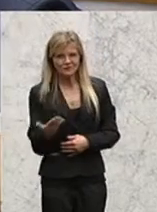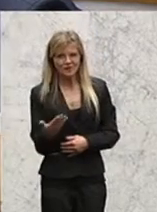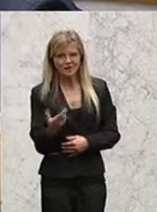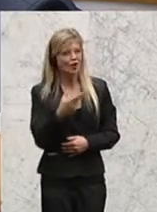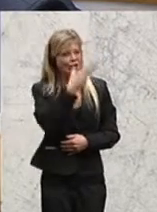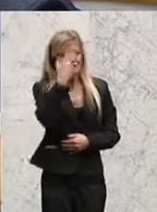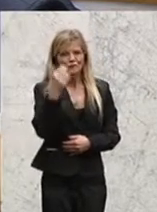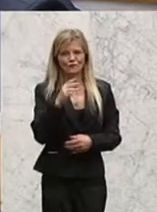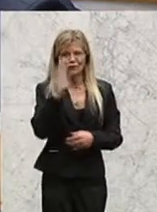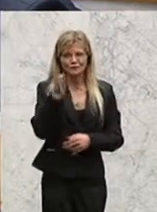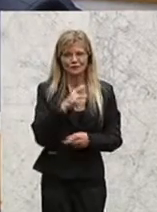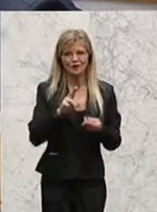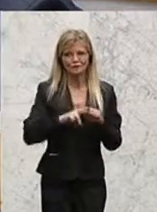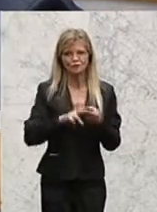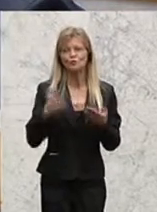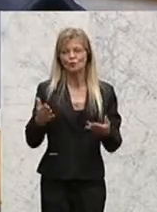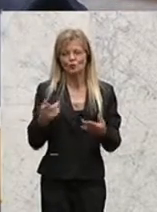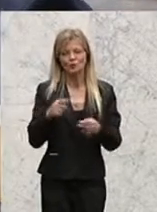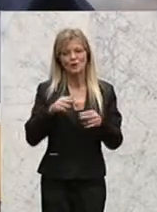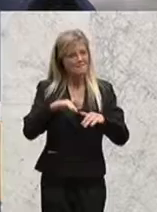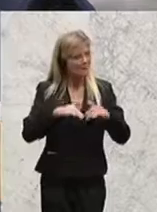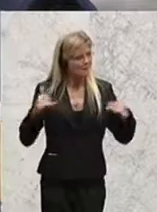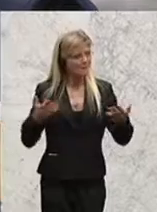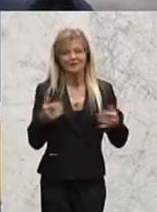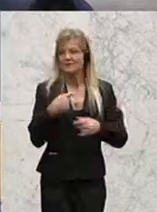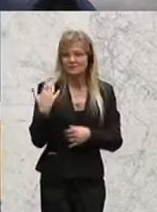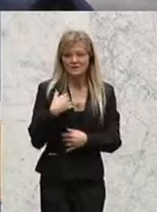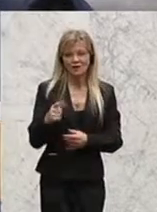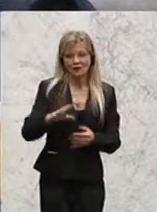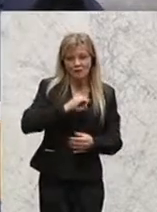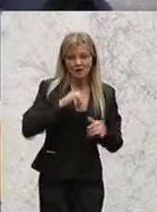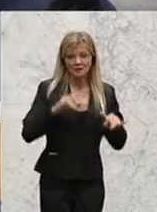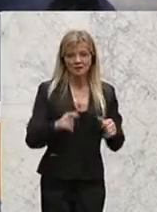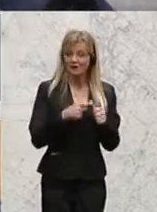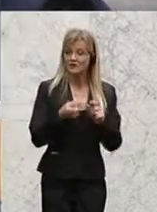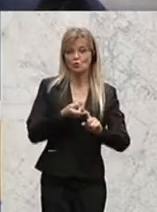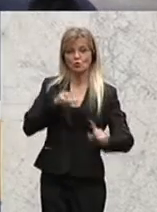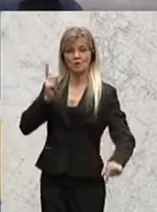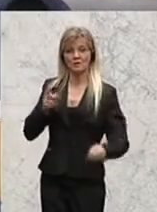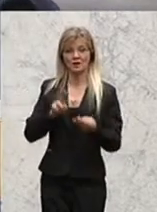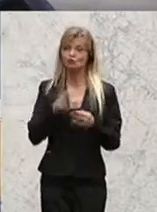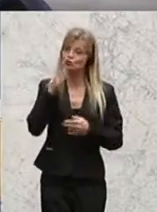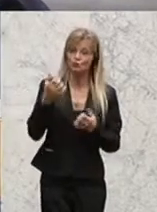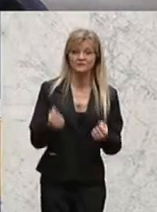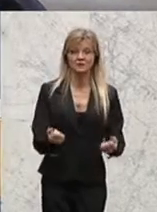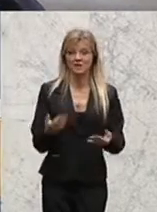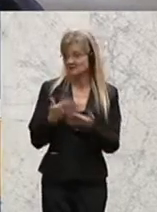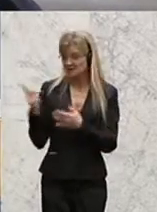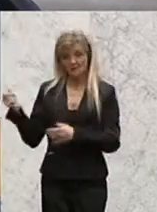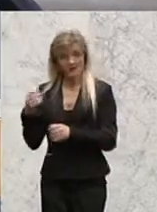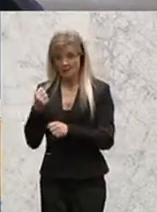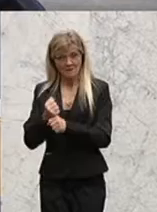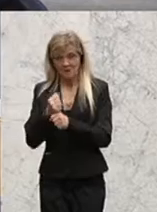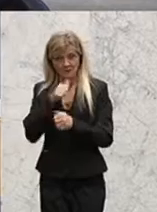Volk würden profitieren. Von den Arbeitsplätzen, von der Zukunftssicherheit und von der Unabhängigkeit. Und deshalb hat man es nicht gemacht.